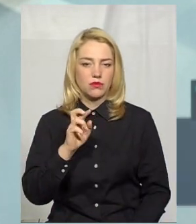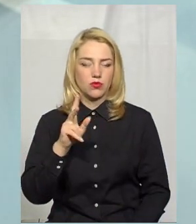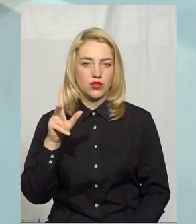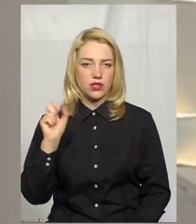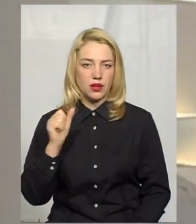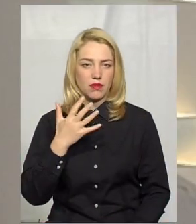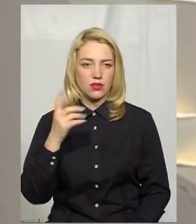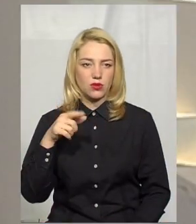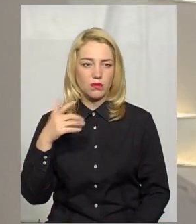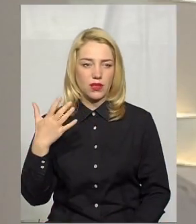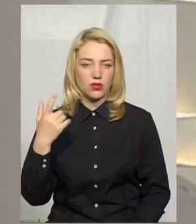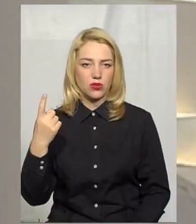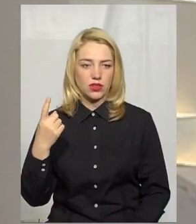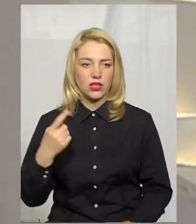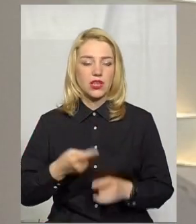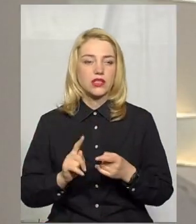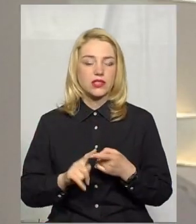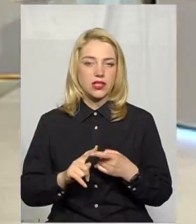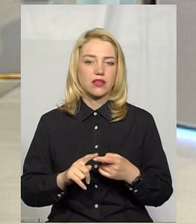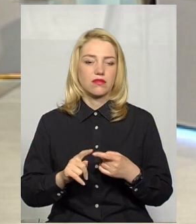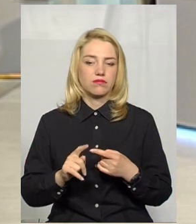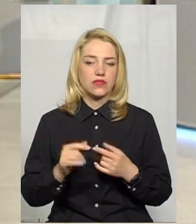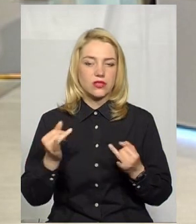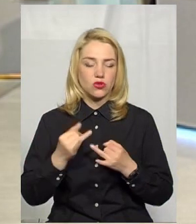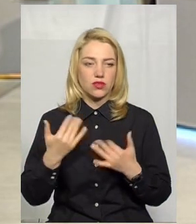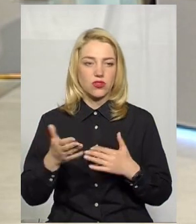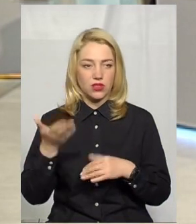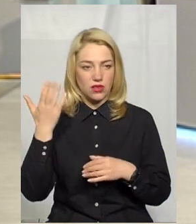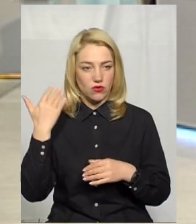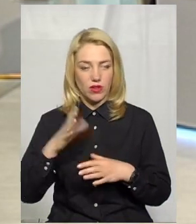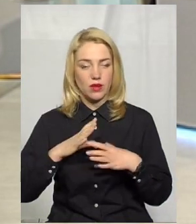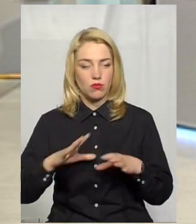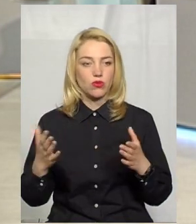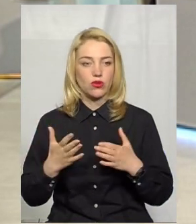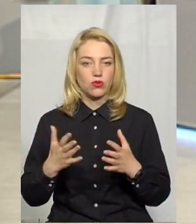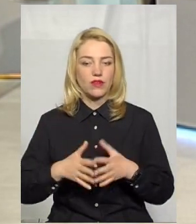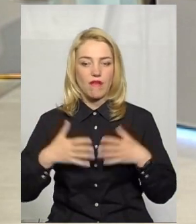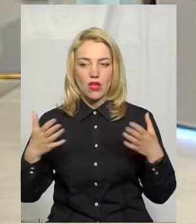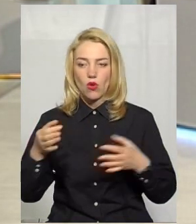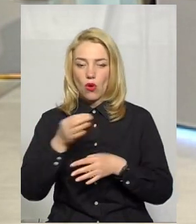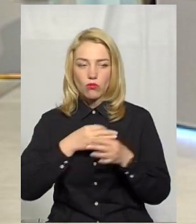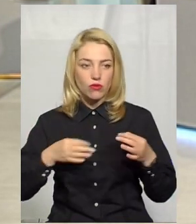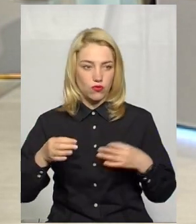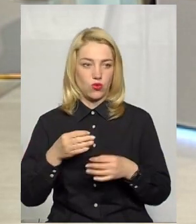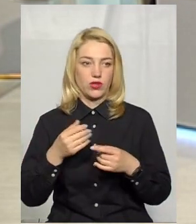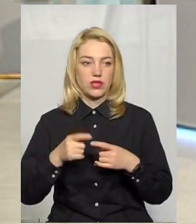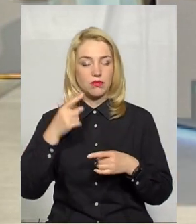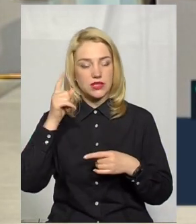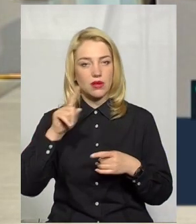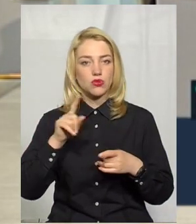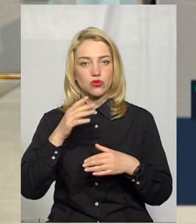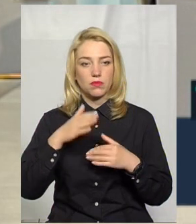історія вже триває. Так, історія триває давно, але не було якогось такого великого обговорення. Ми знаємо, що перед